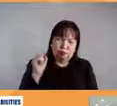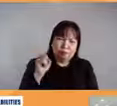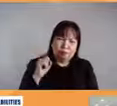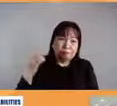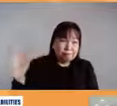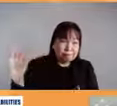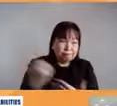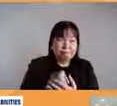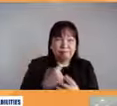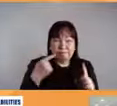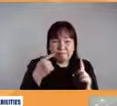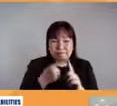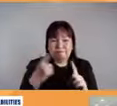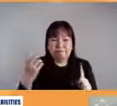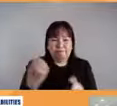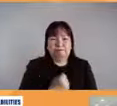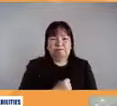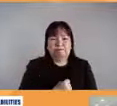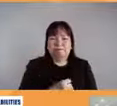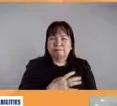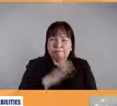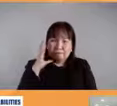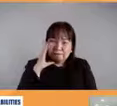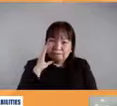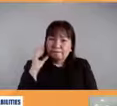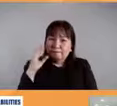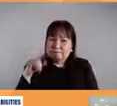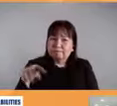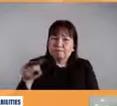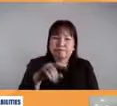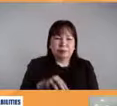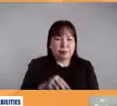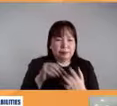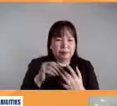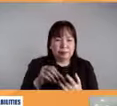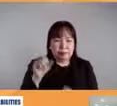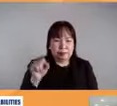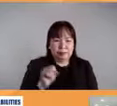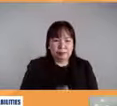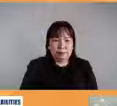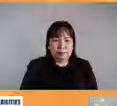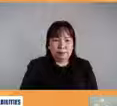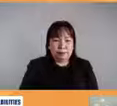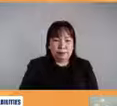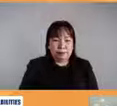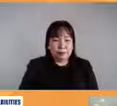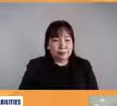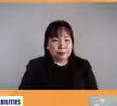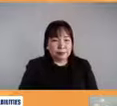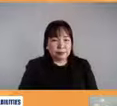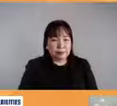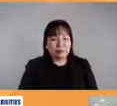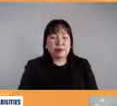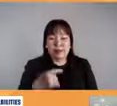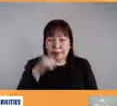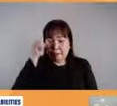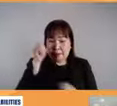masamdaman lalo na yun ano remember mayroon kami